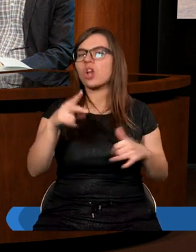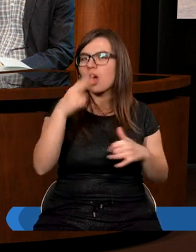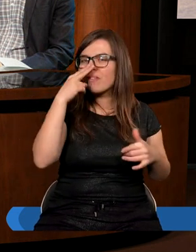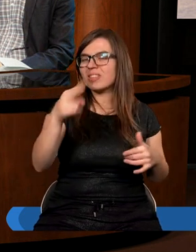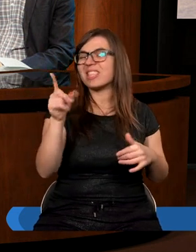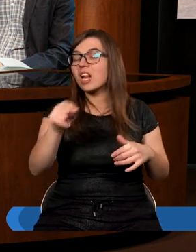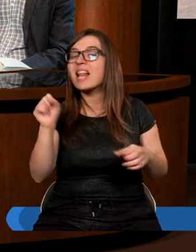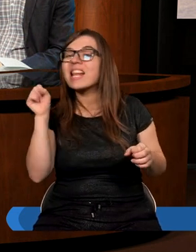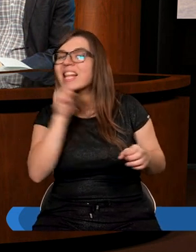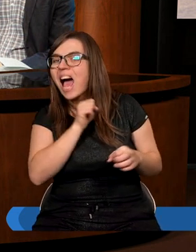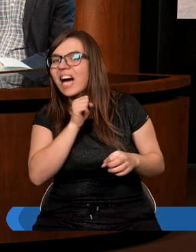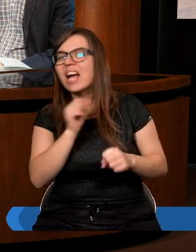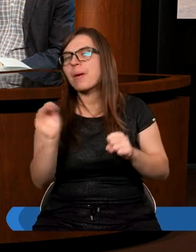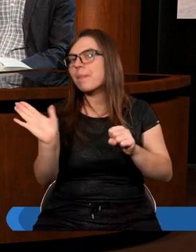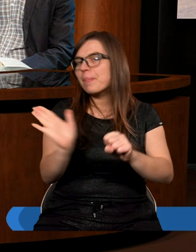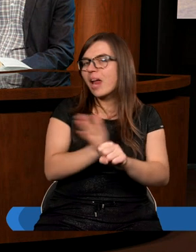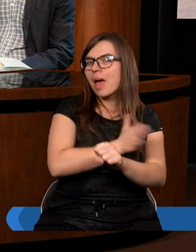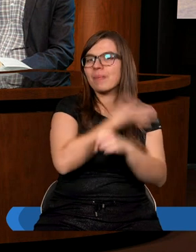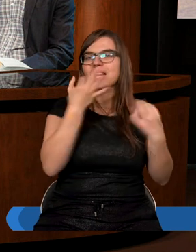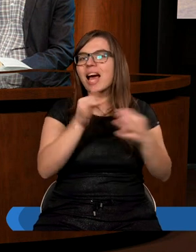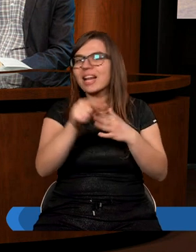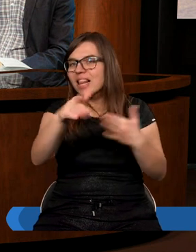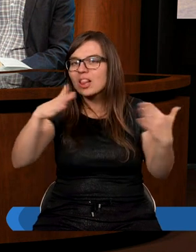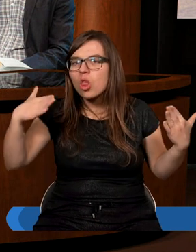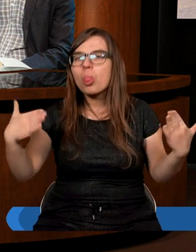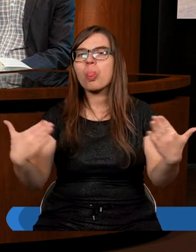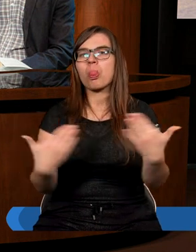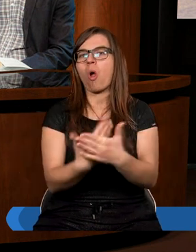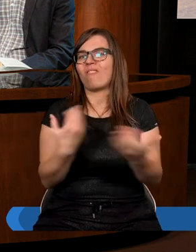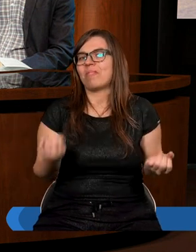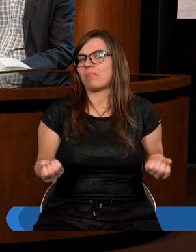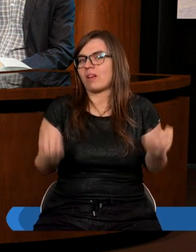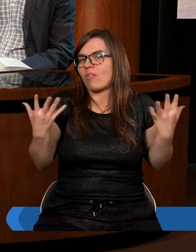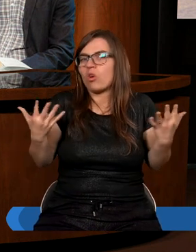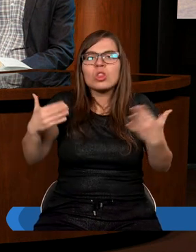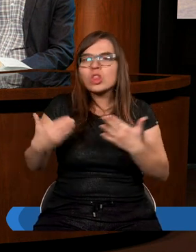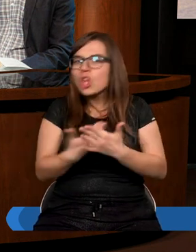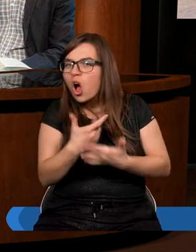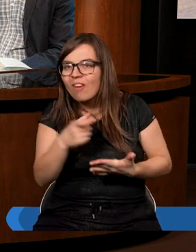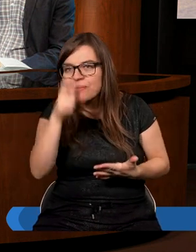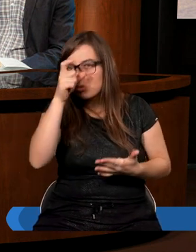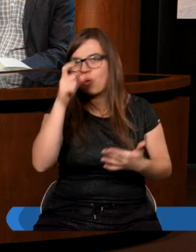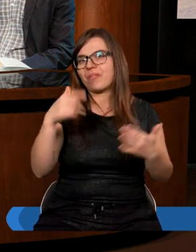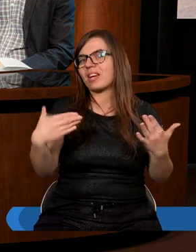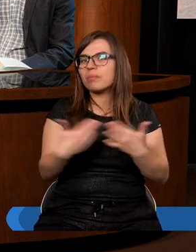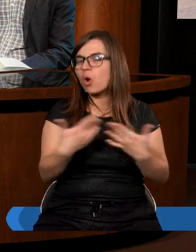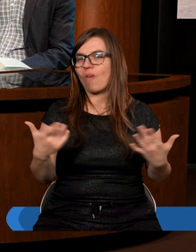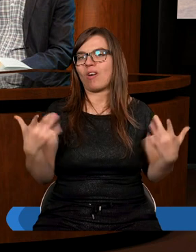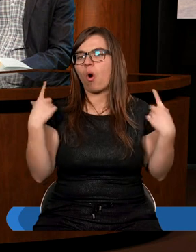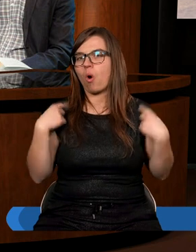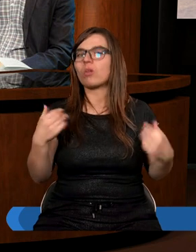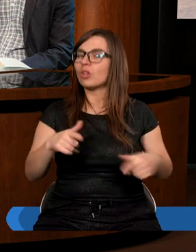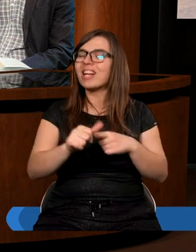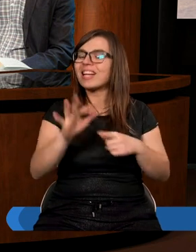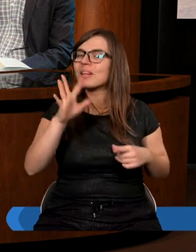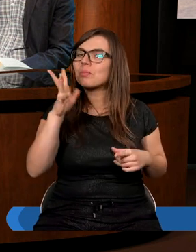że stare przeminęło. Że teraz jesteś nową osobą, nową służebnicą. I to jest takie